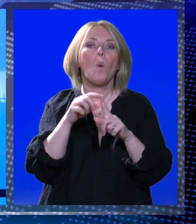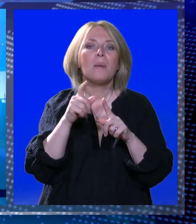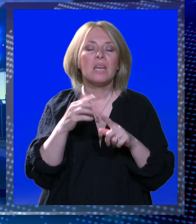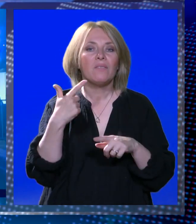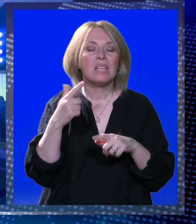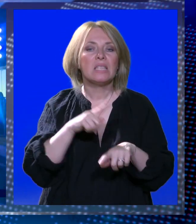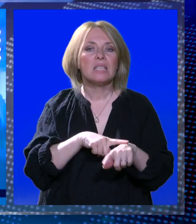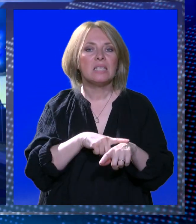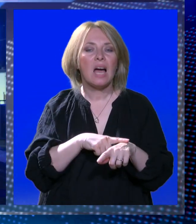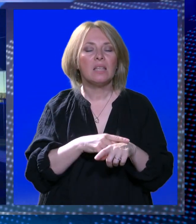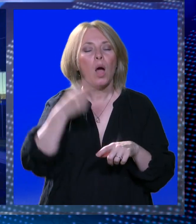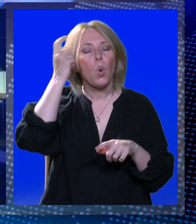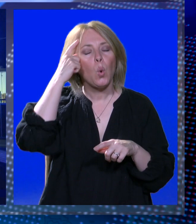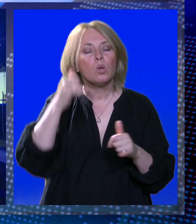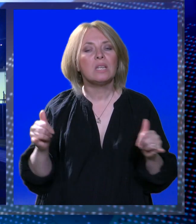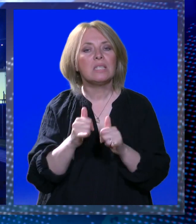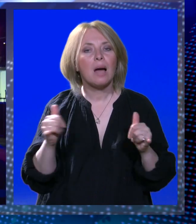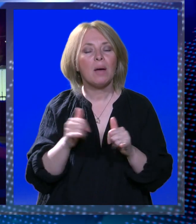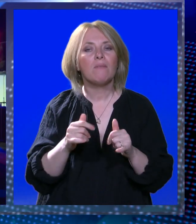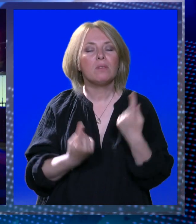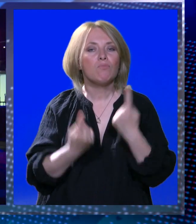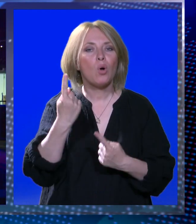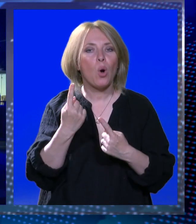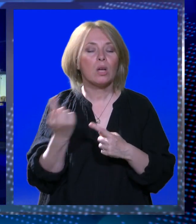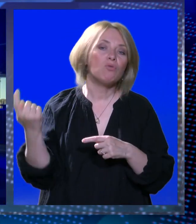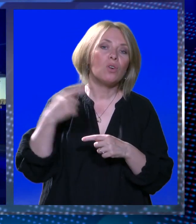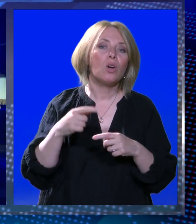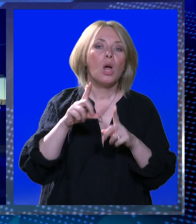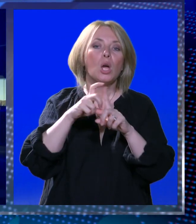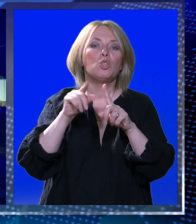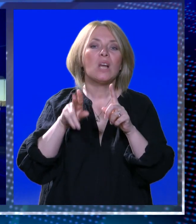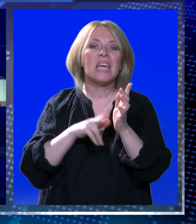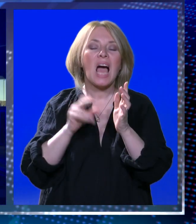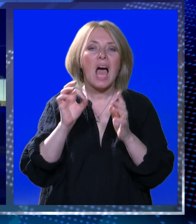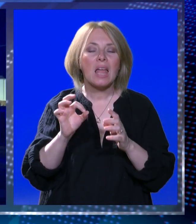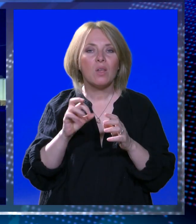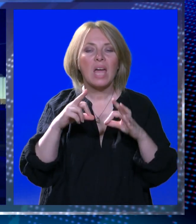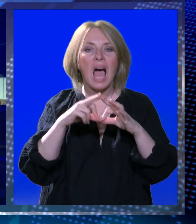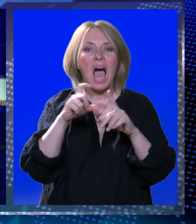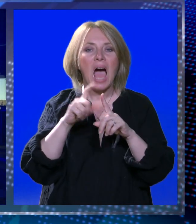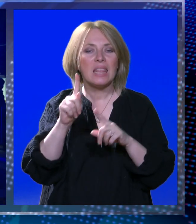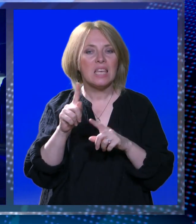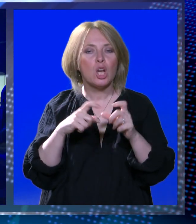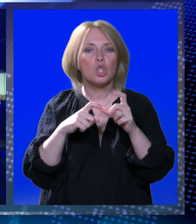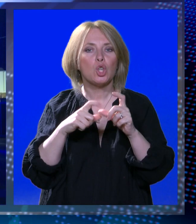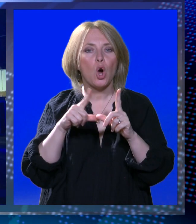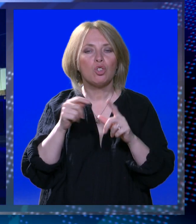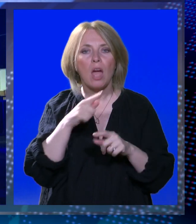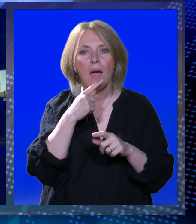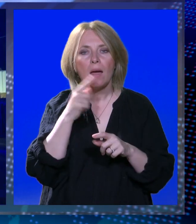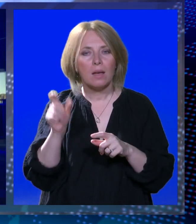biti jedan kulturno zabavni događaj na kojem će nastupiti Giuliano sa bendom Diktatori i mlada glazbena zvijezda Adi Šoše.